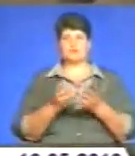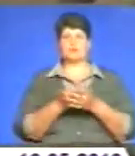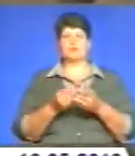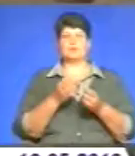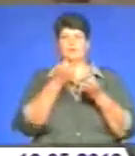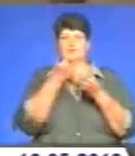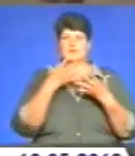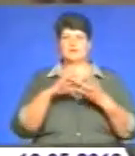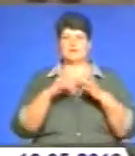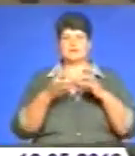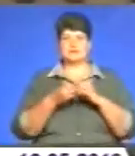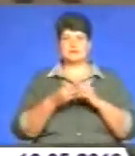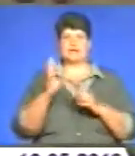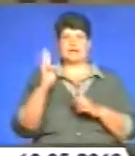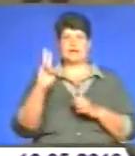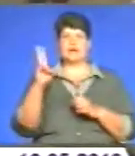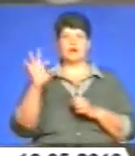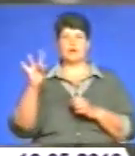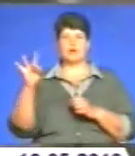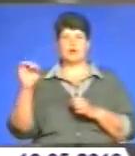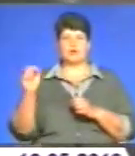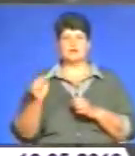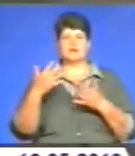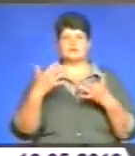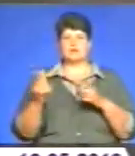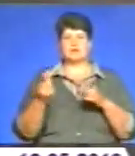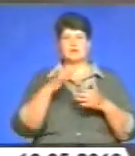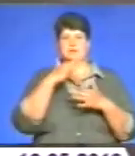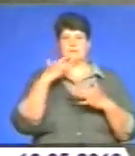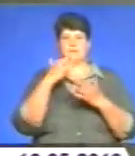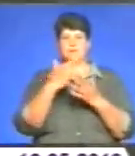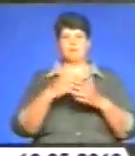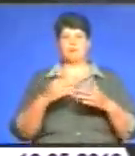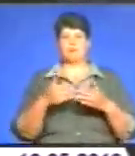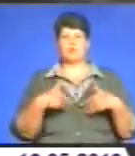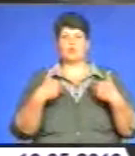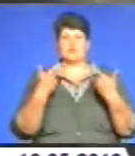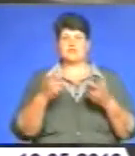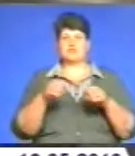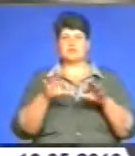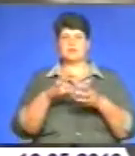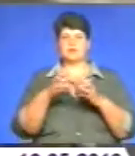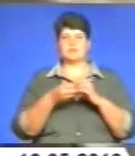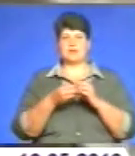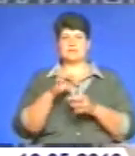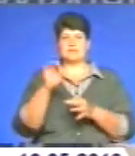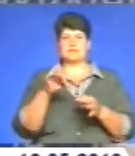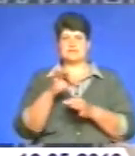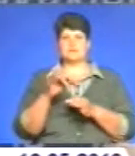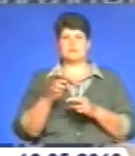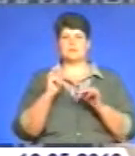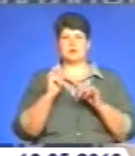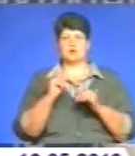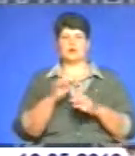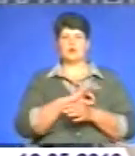Міністр соцполітики Наталя Королевська вже підготувала ряд пропозицій щодо вирішення проблем серідства та неналежного виховання малечі. Перший